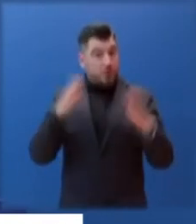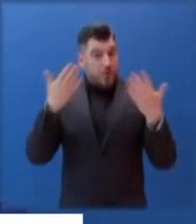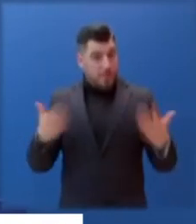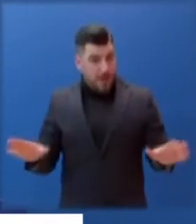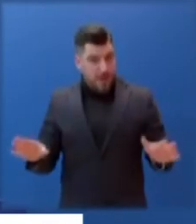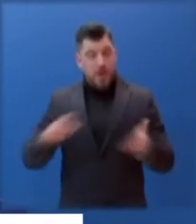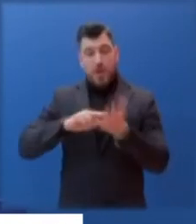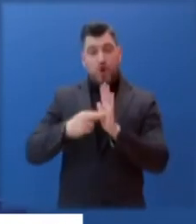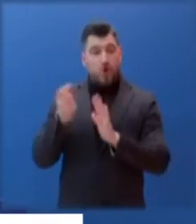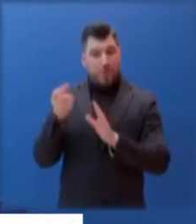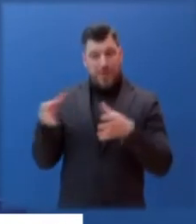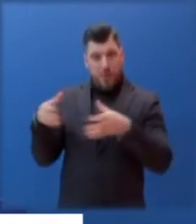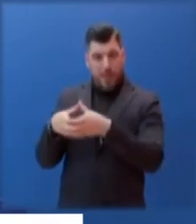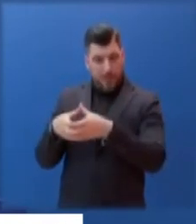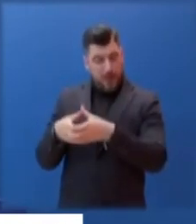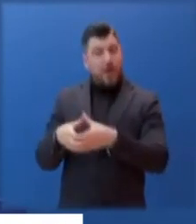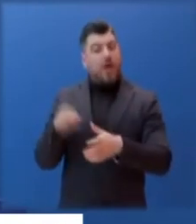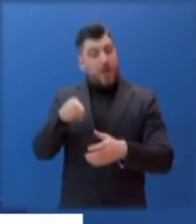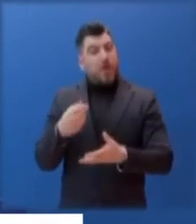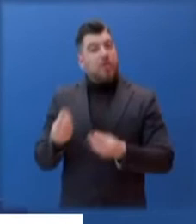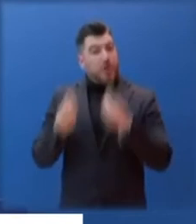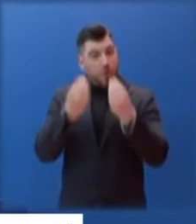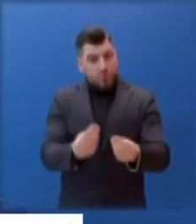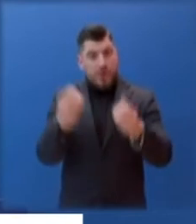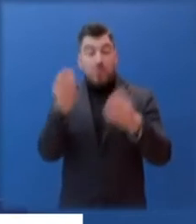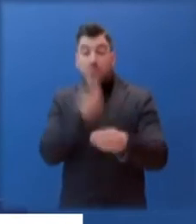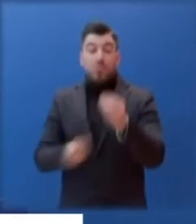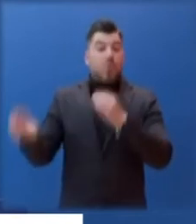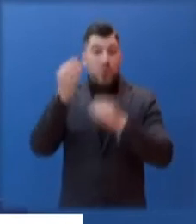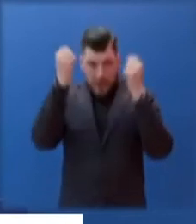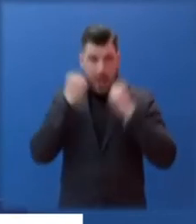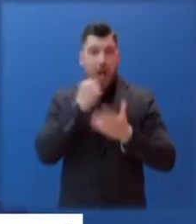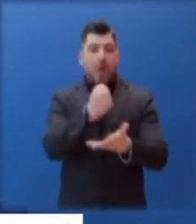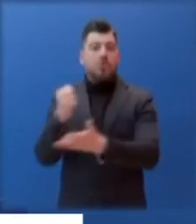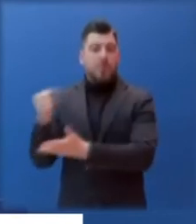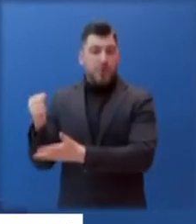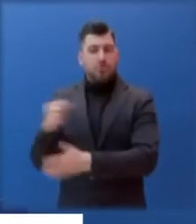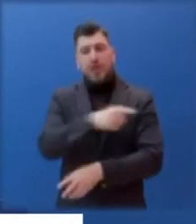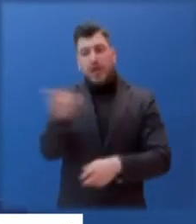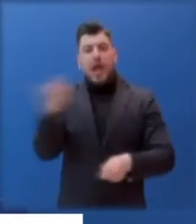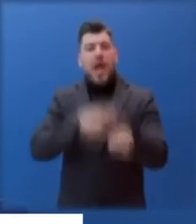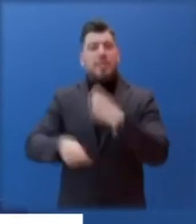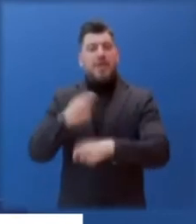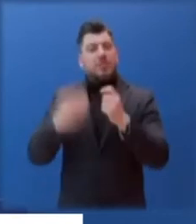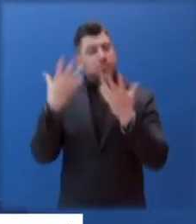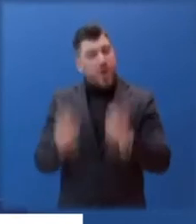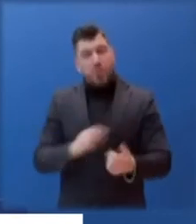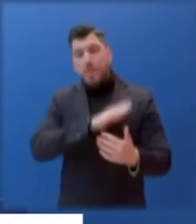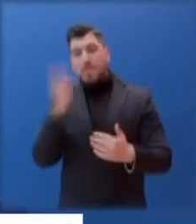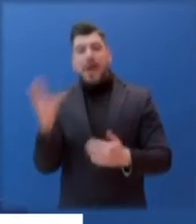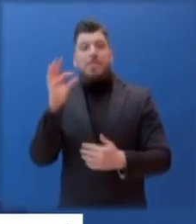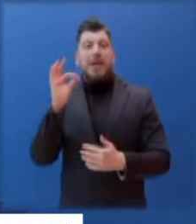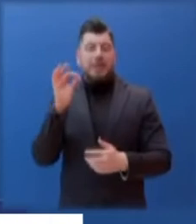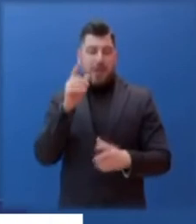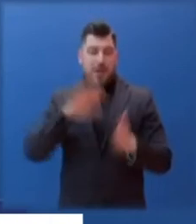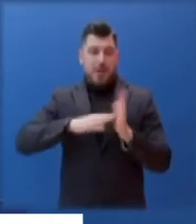Επιτελείο, θα δοθεί αυξημένη αποζημίωση ειδικού σκοπού στις επιχειρήσεις που απασχολούν ως 50 εργαζομένους και έχουν κύριο